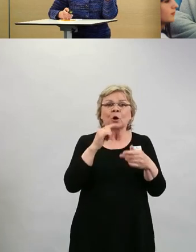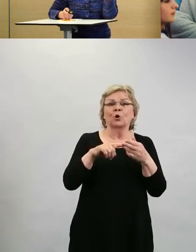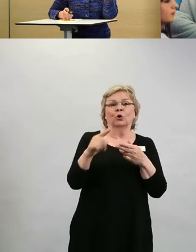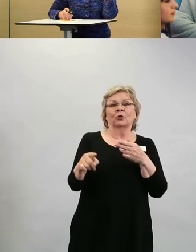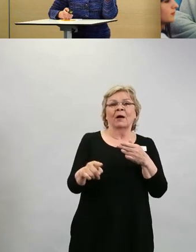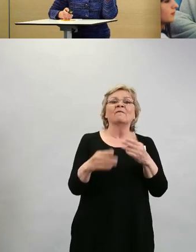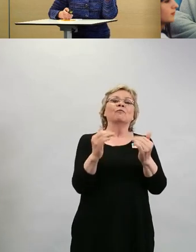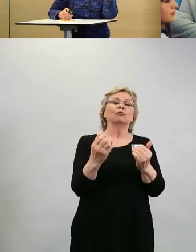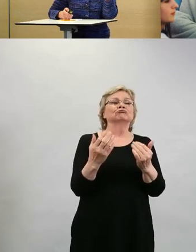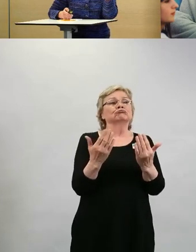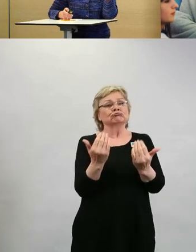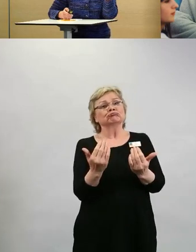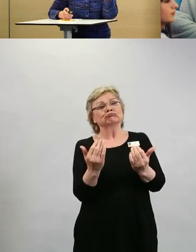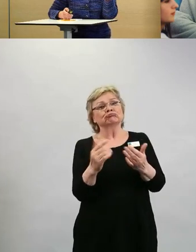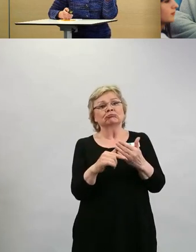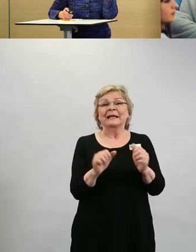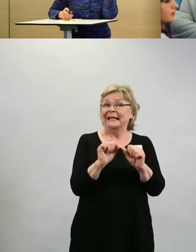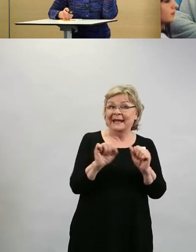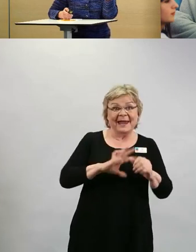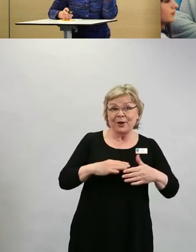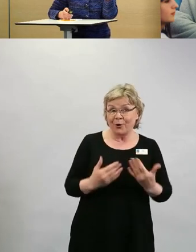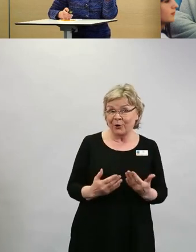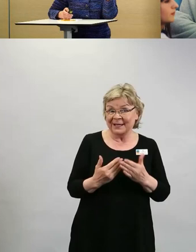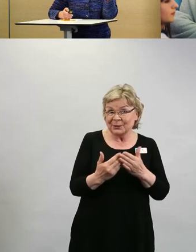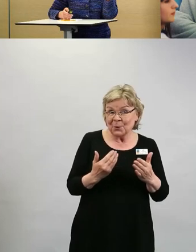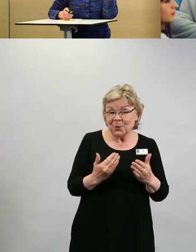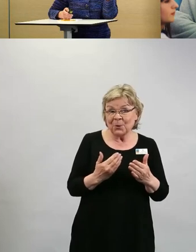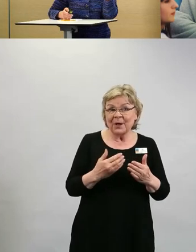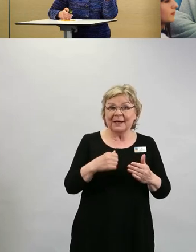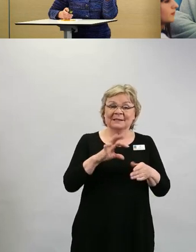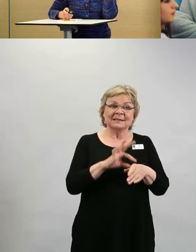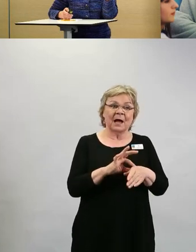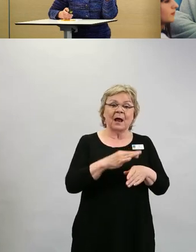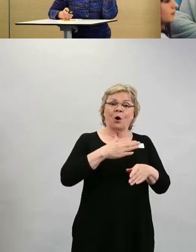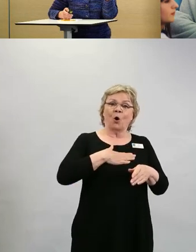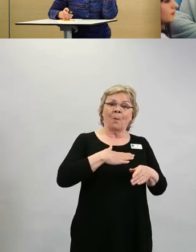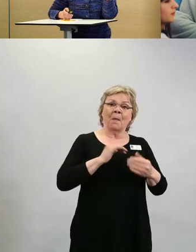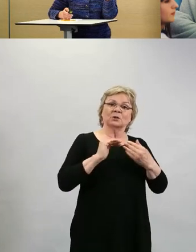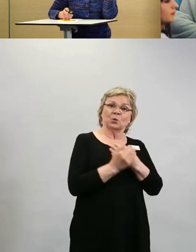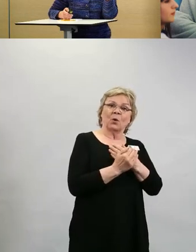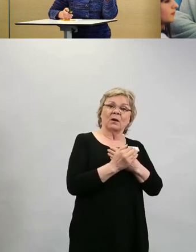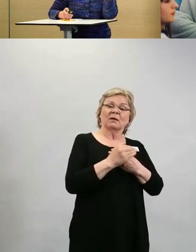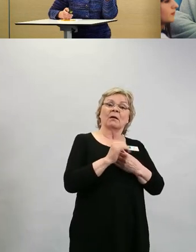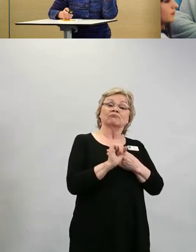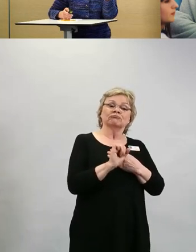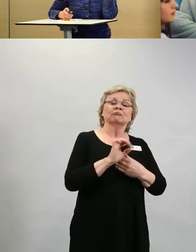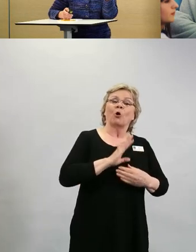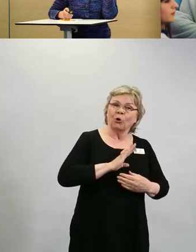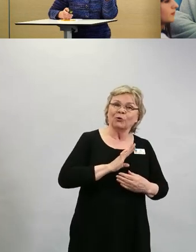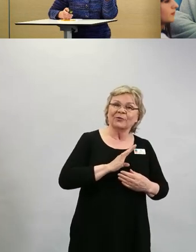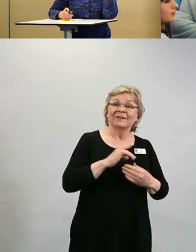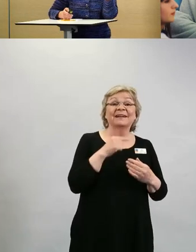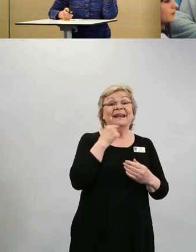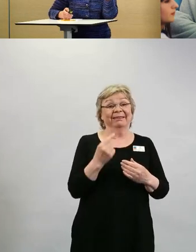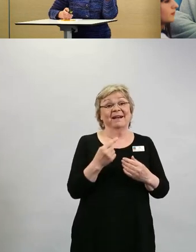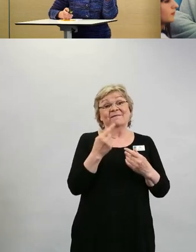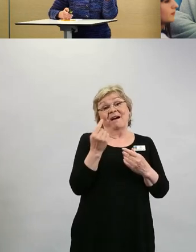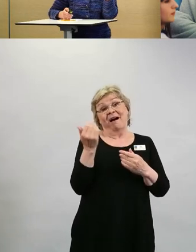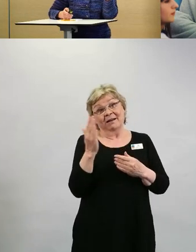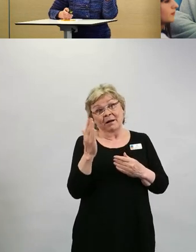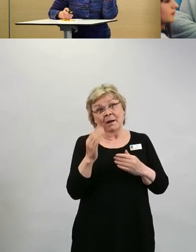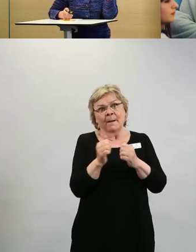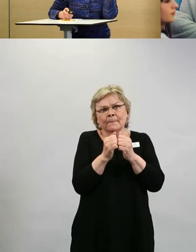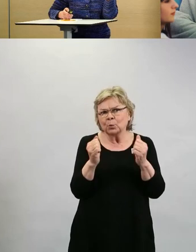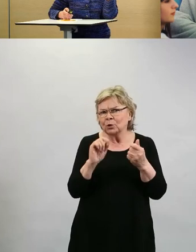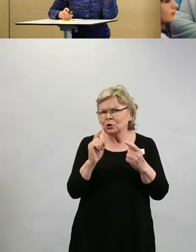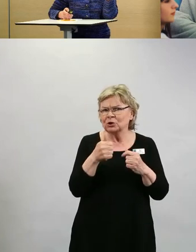ottaa rokotetta, koska jonkin aikaa pärjää tuolla sairauden jälkeisellä suojalla. Jos ihminen sitten haluaa